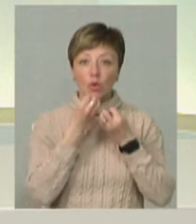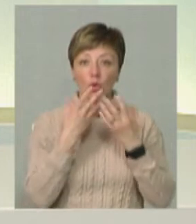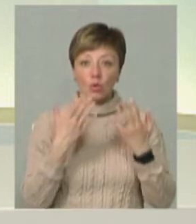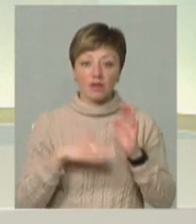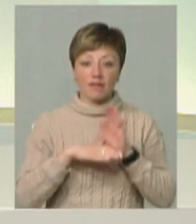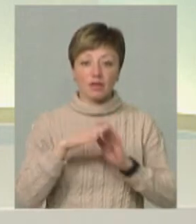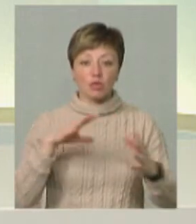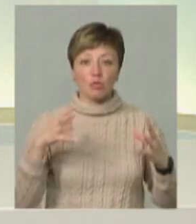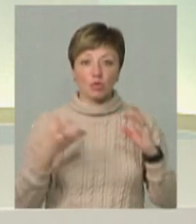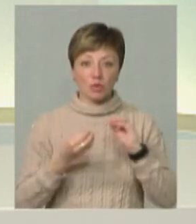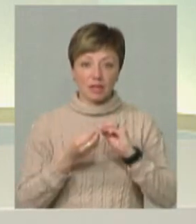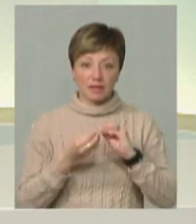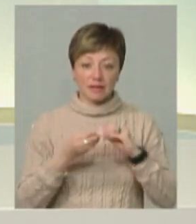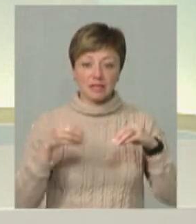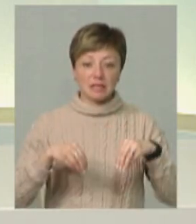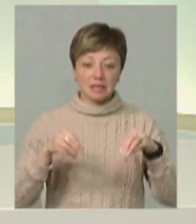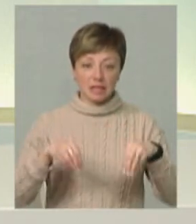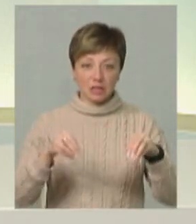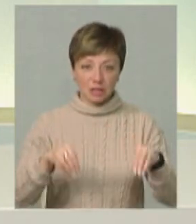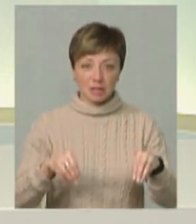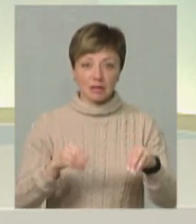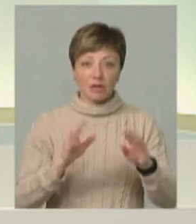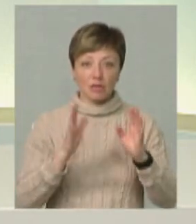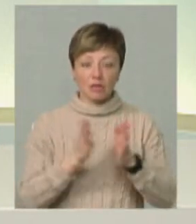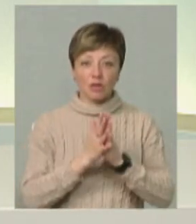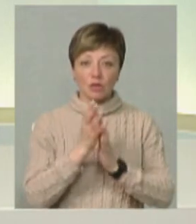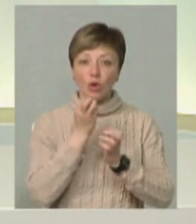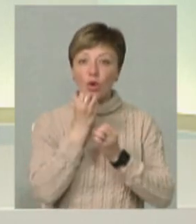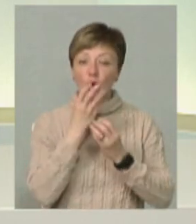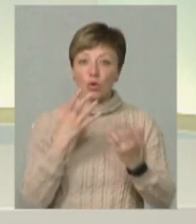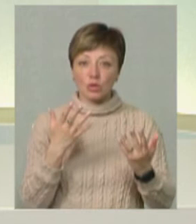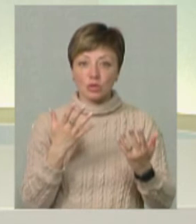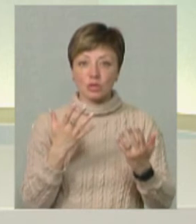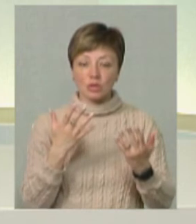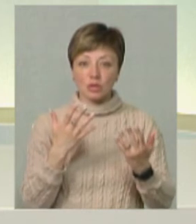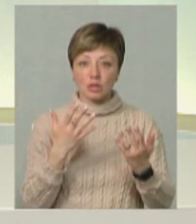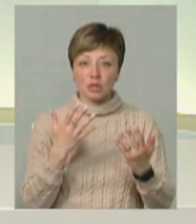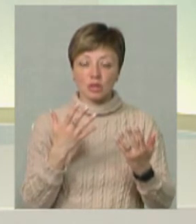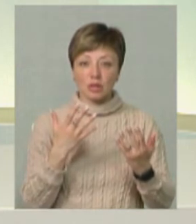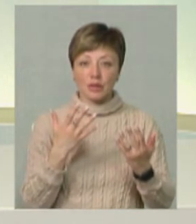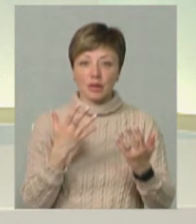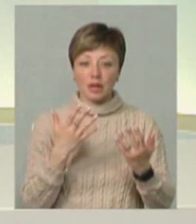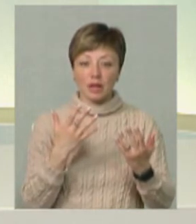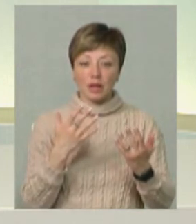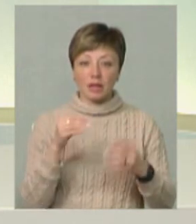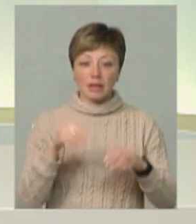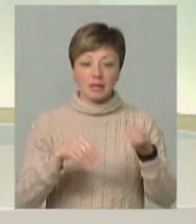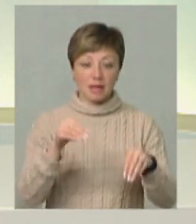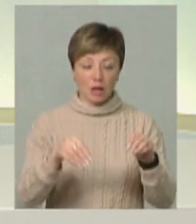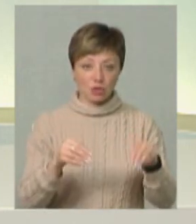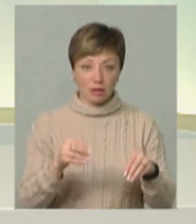високопродуктивні саджанці, з яких виросте хороше високопродуктивні насадження.